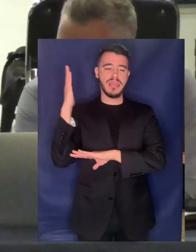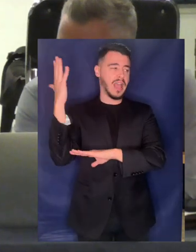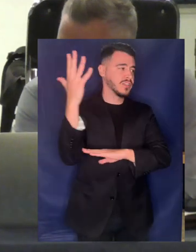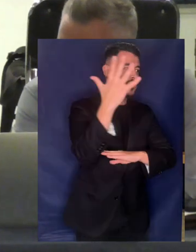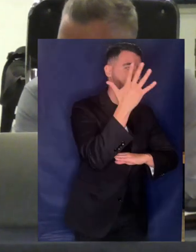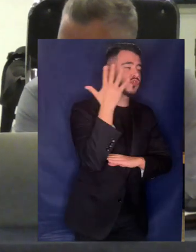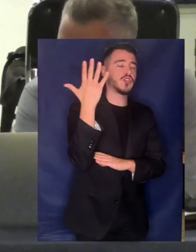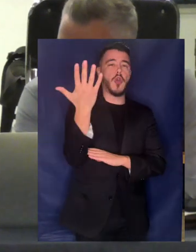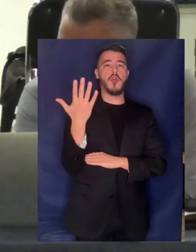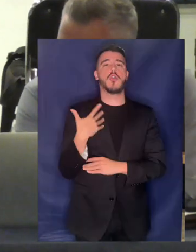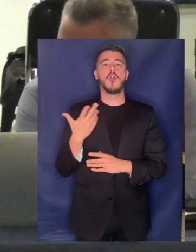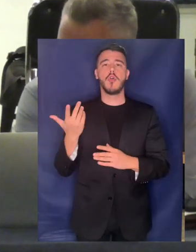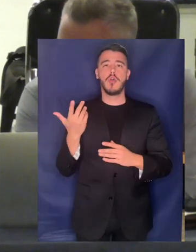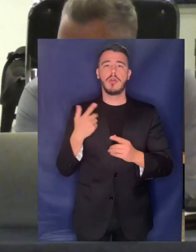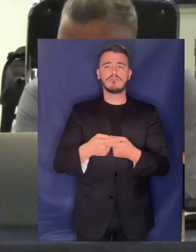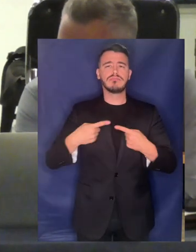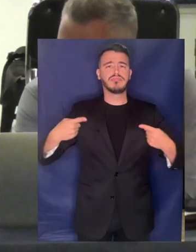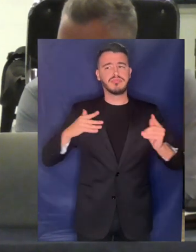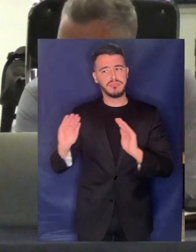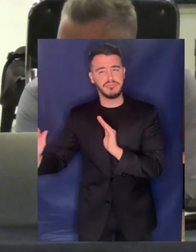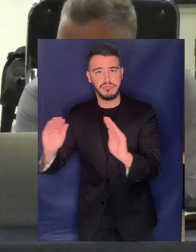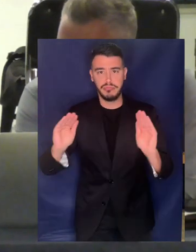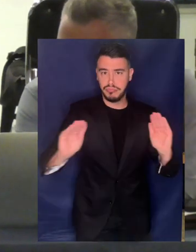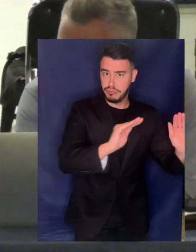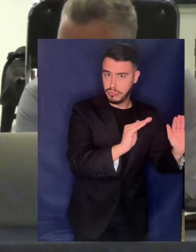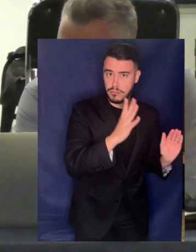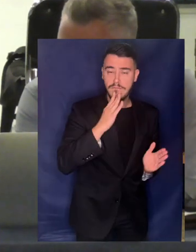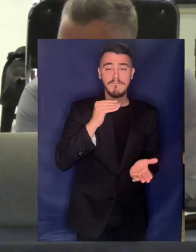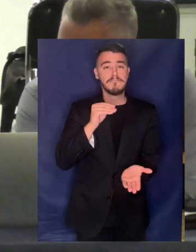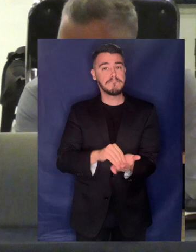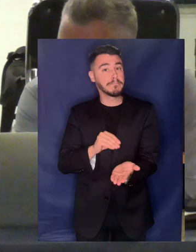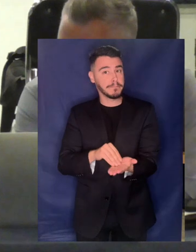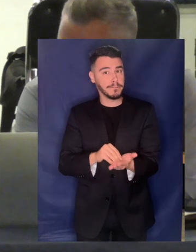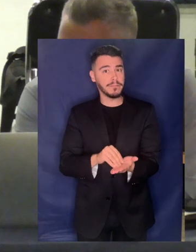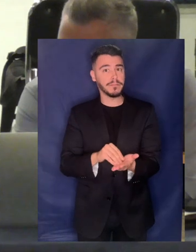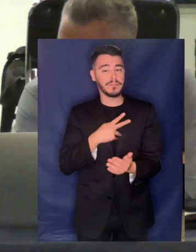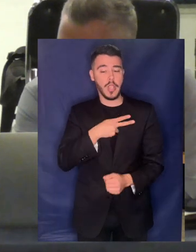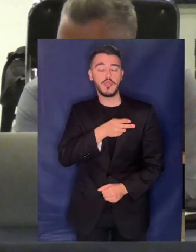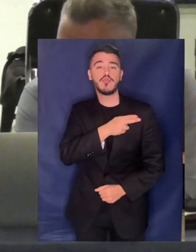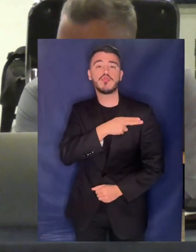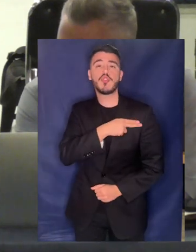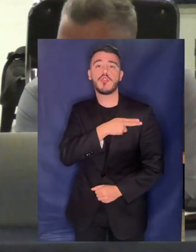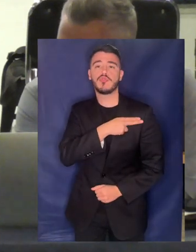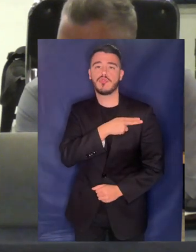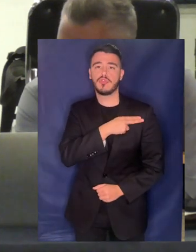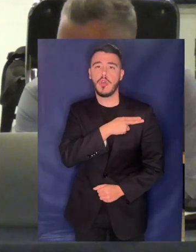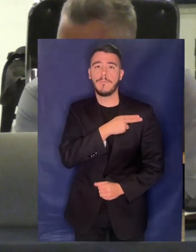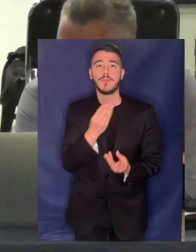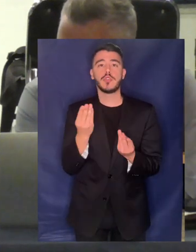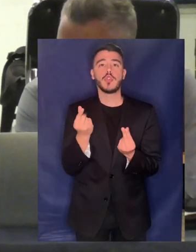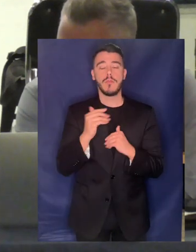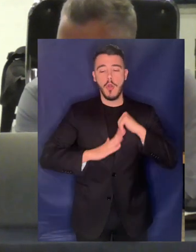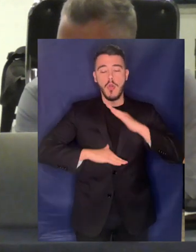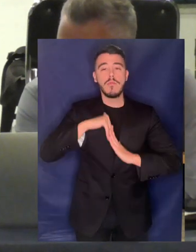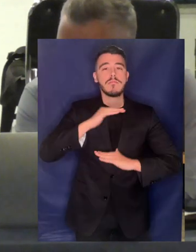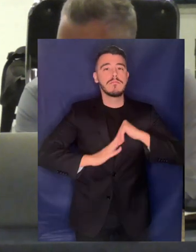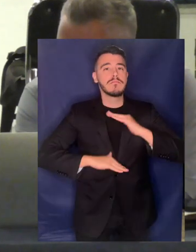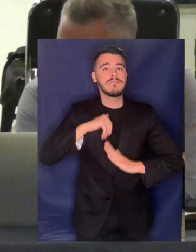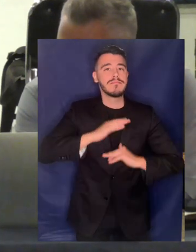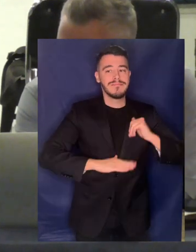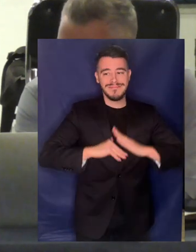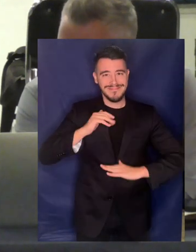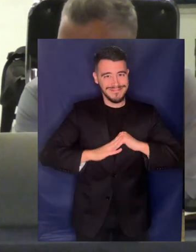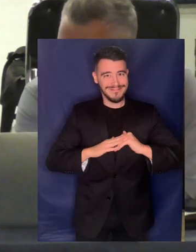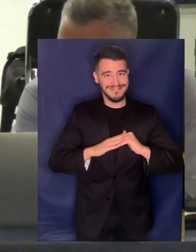Επέκταση της διεθνούς συνεργασίας και υποστήριξη της οικοδόμησης ικανοτήτων των αναπτυσσόμενων χωρών σε δραστηριότητες και